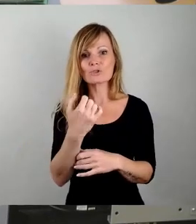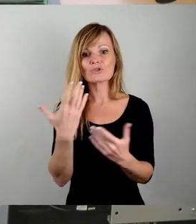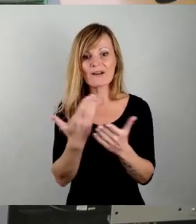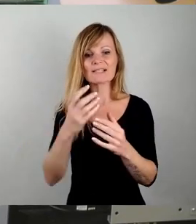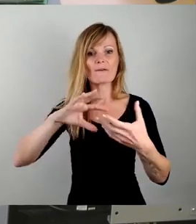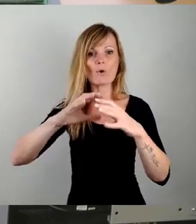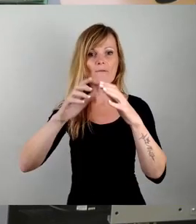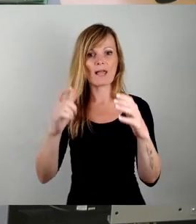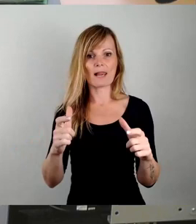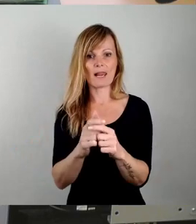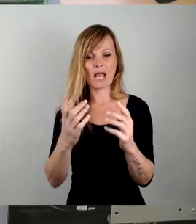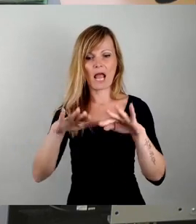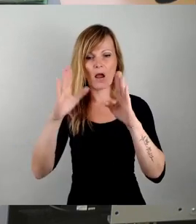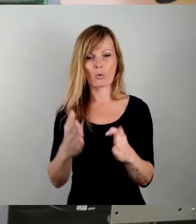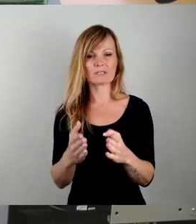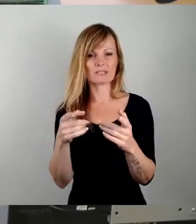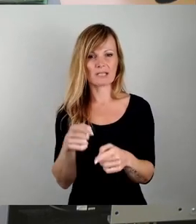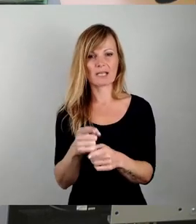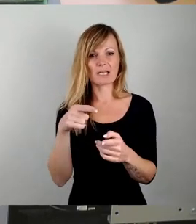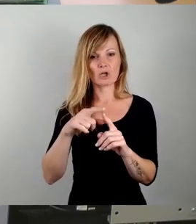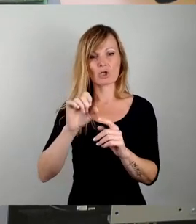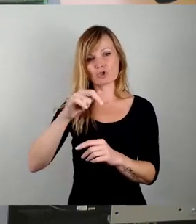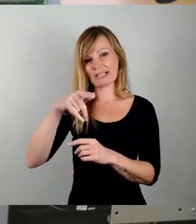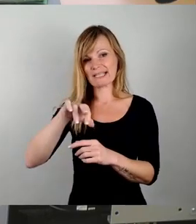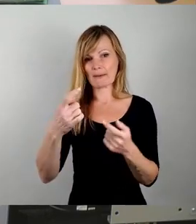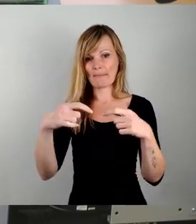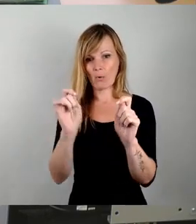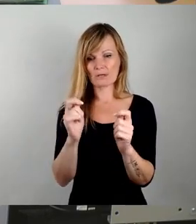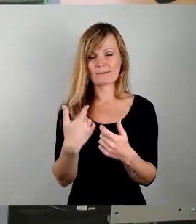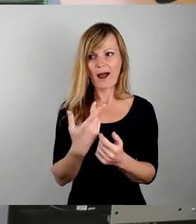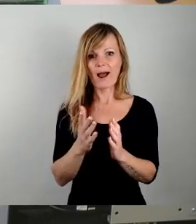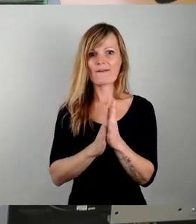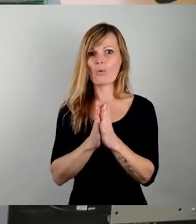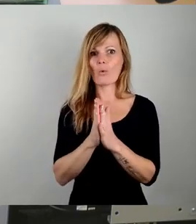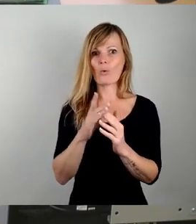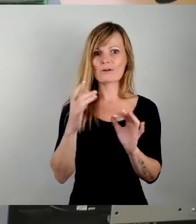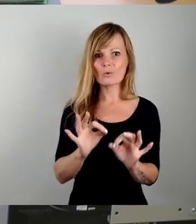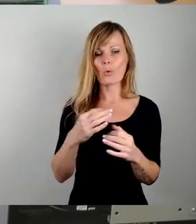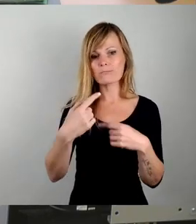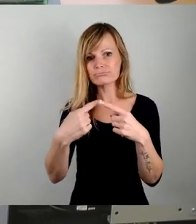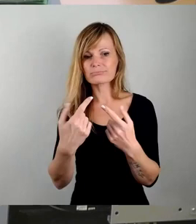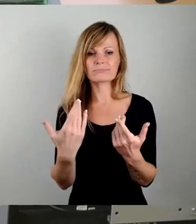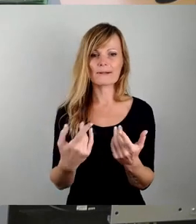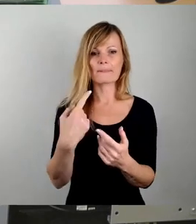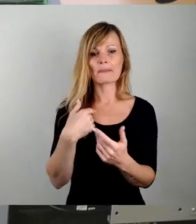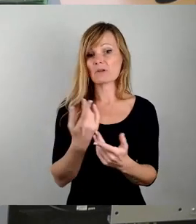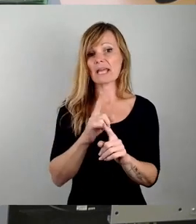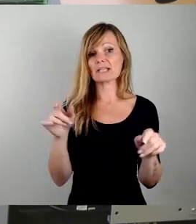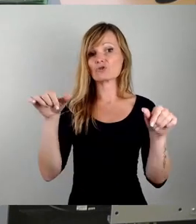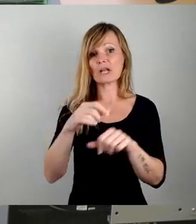Er hat sich schon gefreut, dass er das gewinnbringend macht und entwickelt. Vielleicht ist es auch gar keine schlechte Idee gewesen, weil, man muss ja ehrlich sagen, bei allem